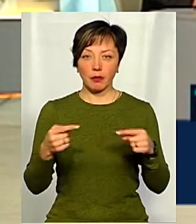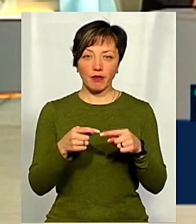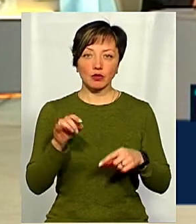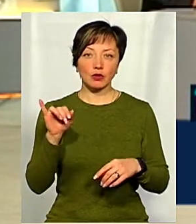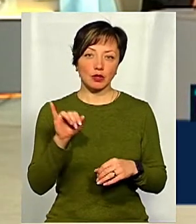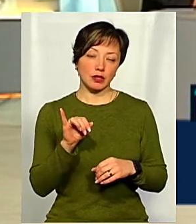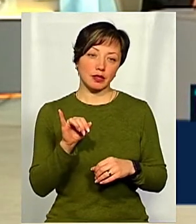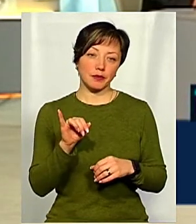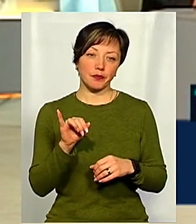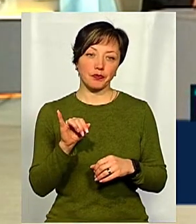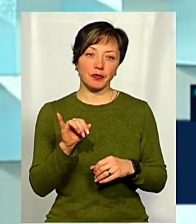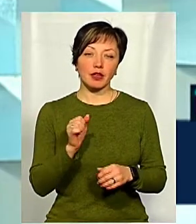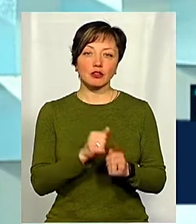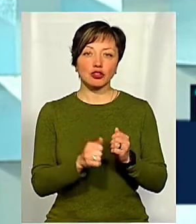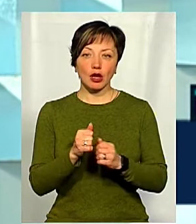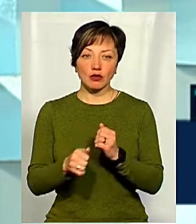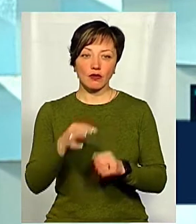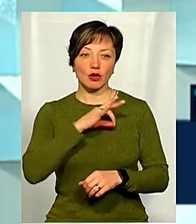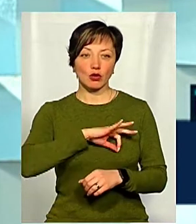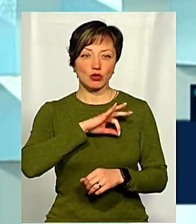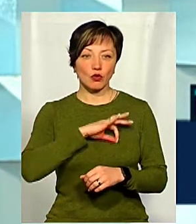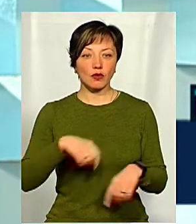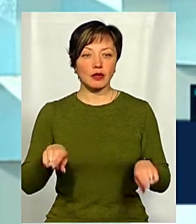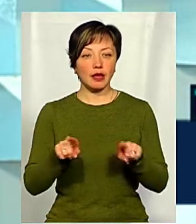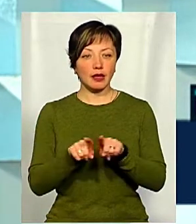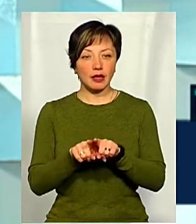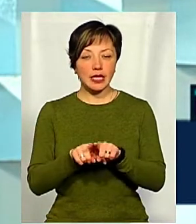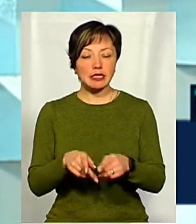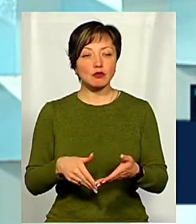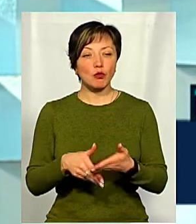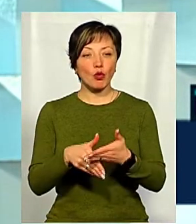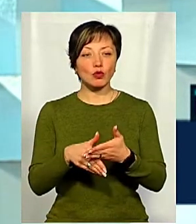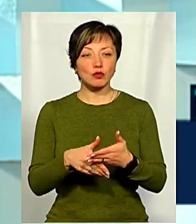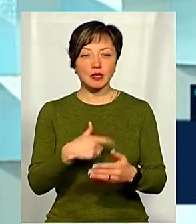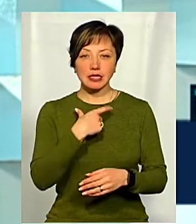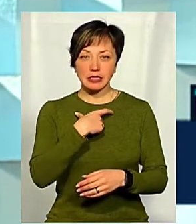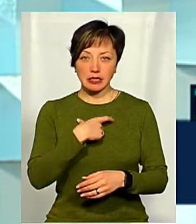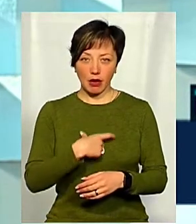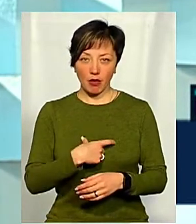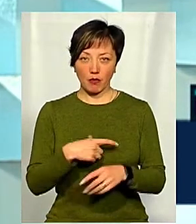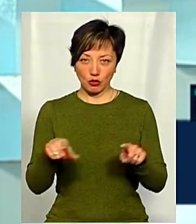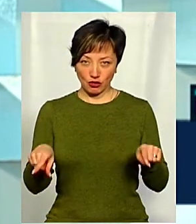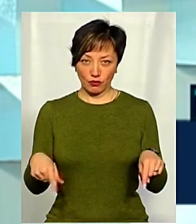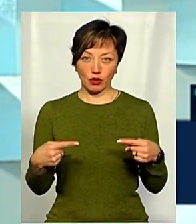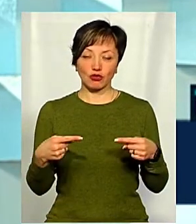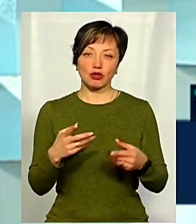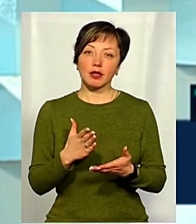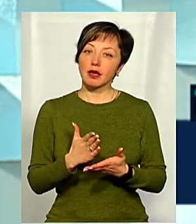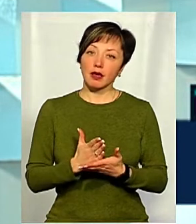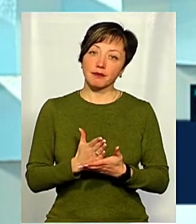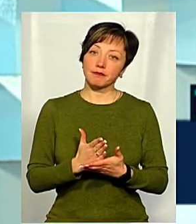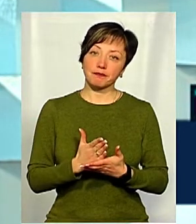відповідно, доволі часто використовують такі способи самоствердження, які є доволі